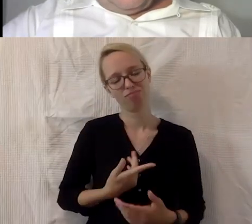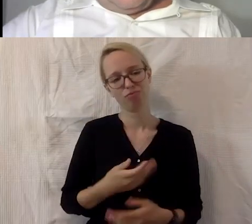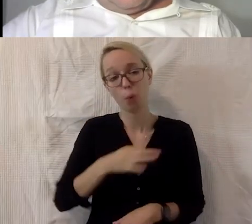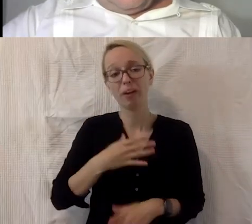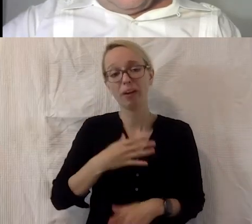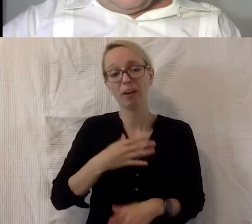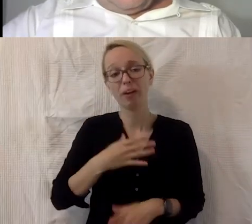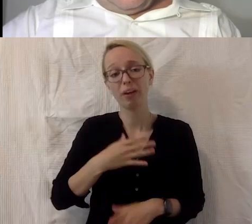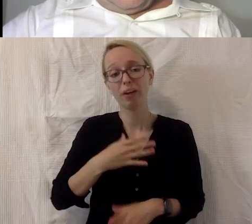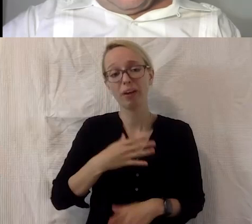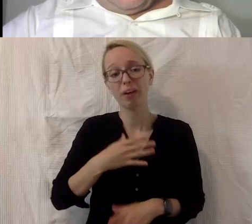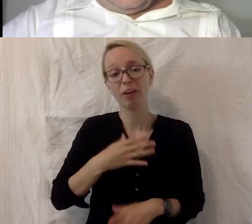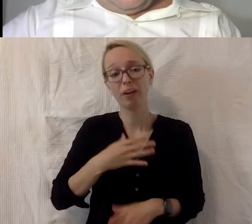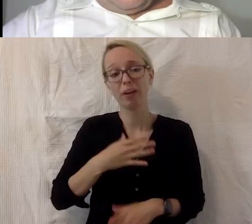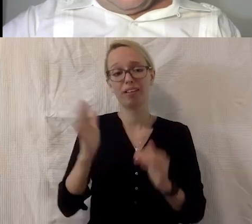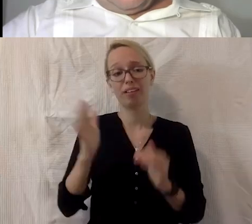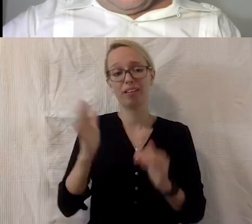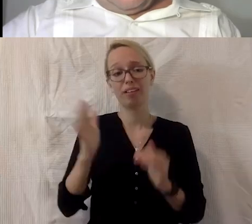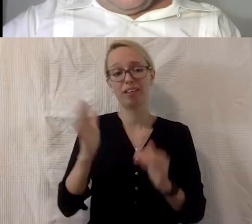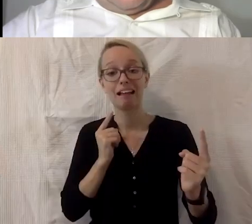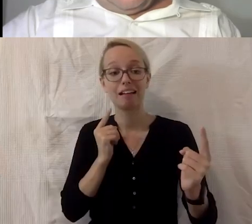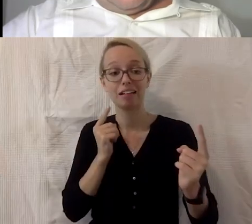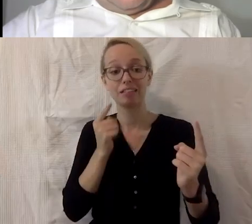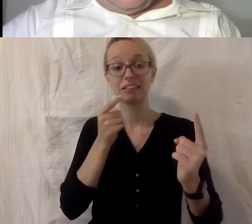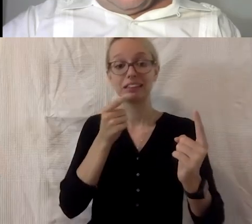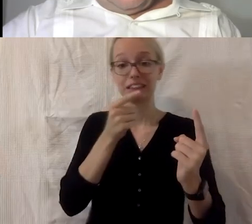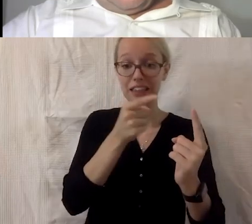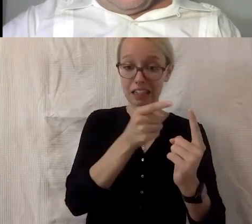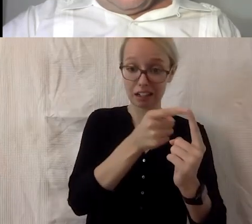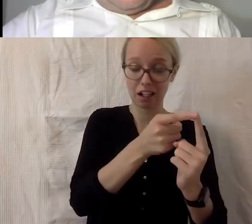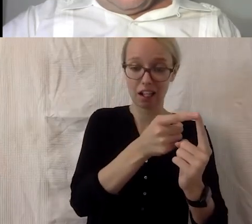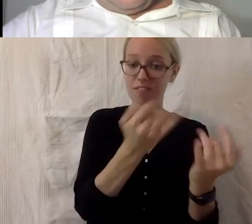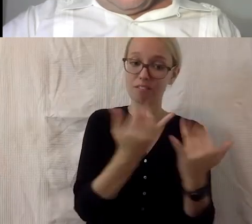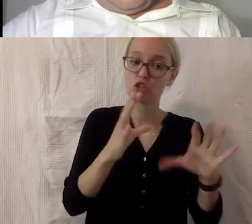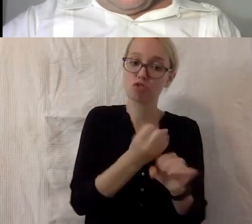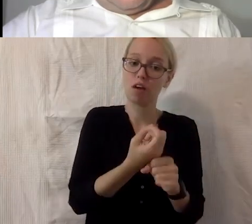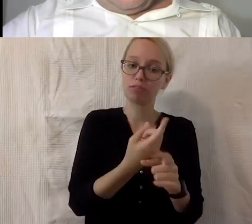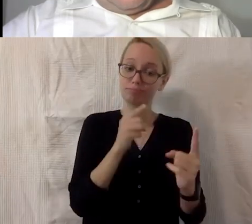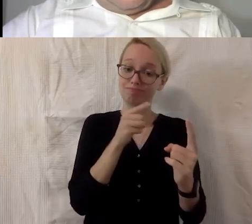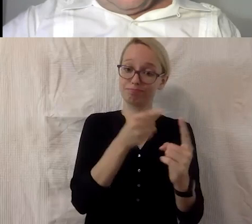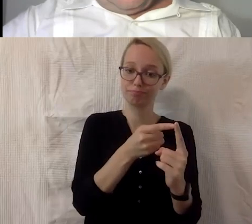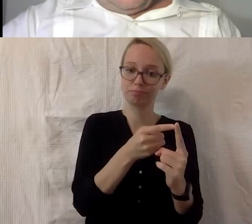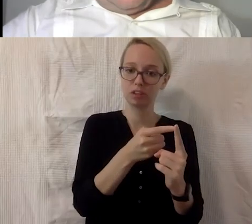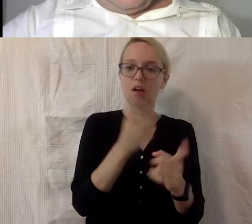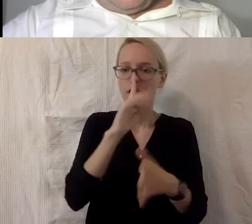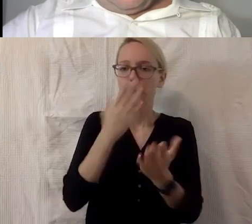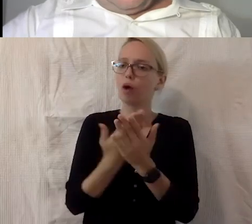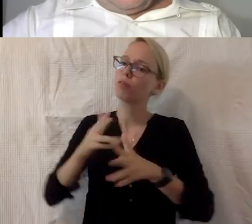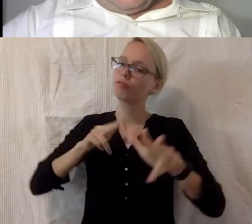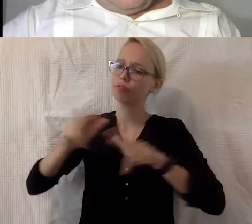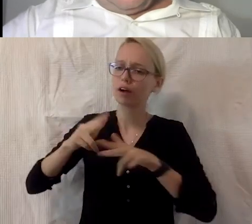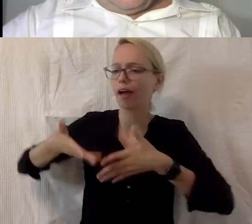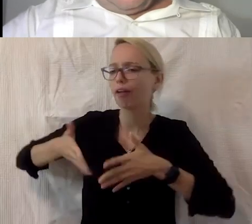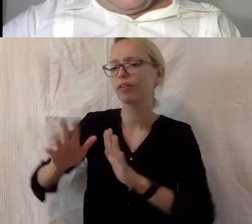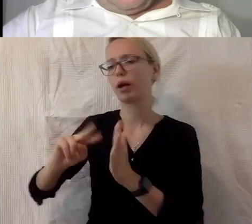einzig wirklich zielführende Weg, wenn jeder, egal ob neue Verkehrswege geplant werden, egal ob die